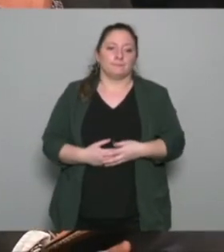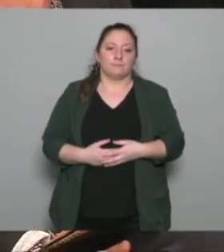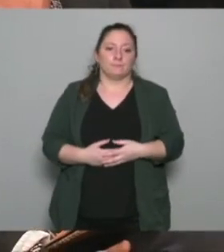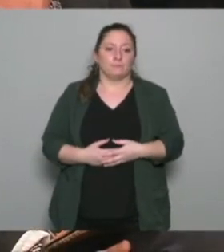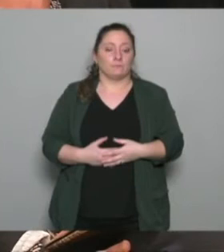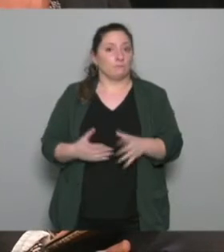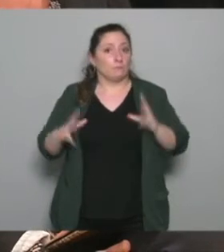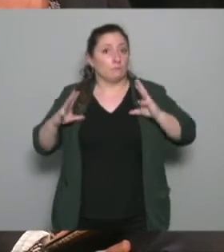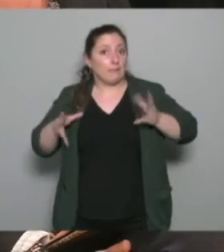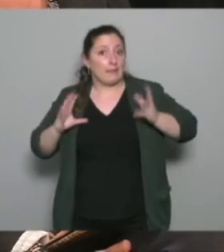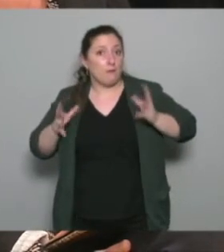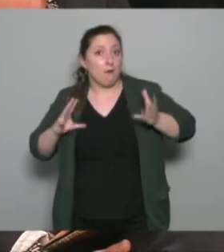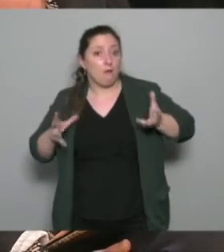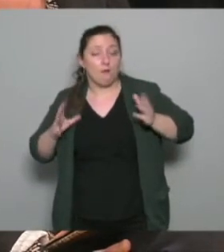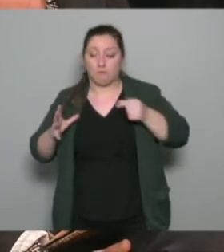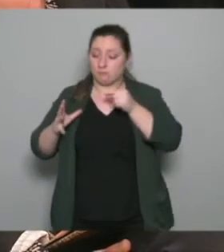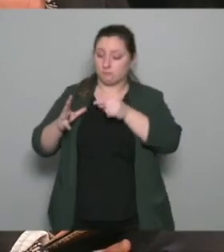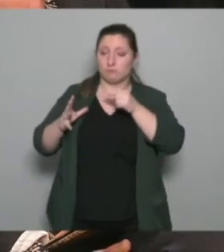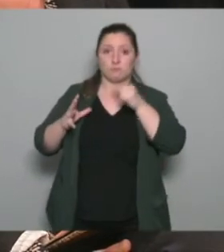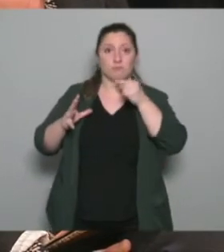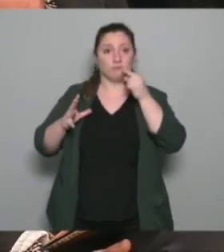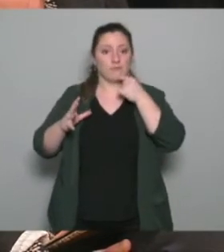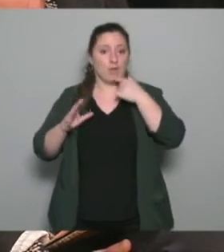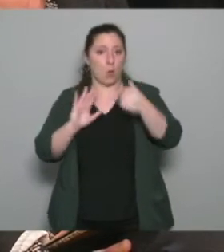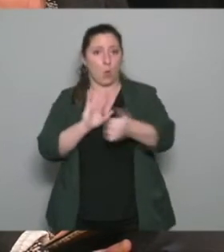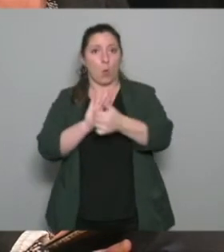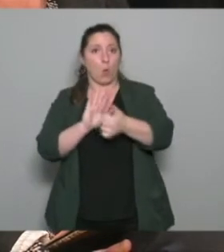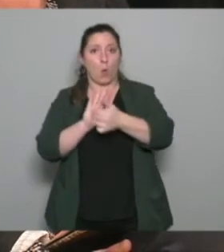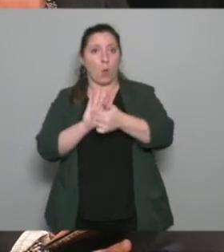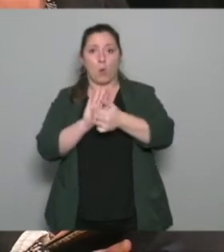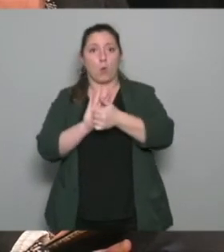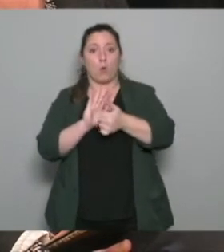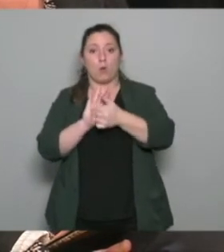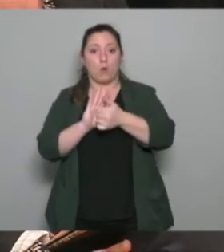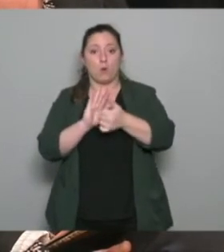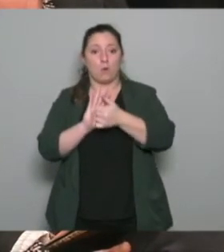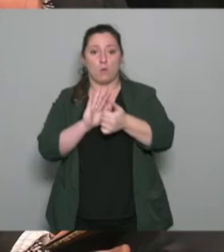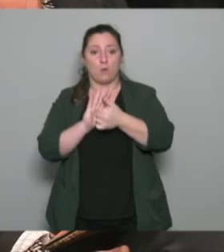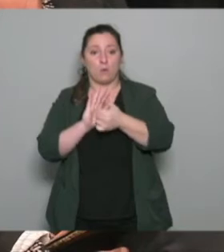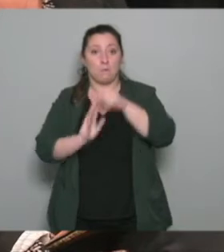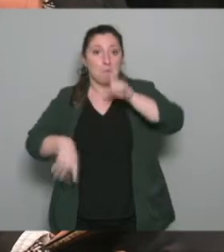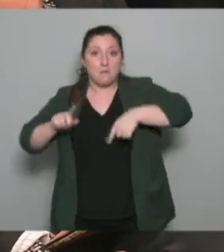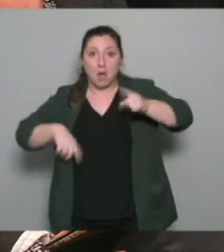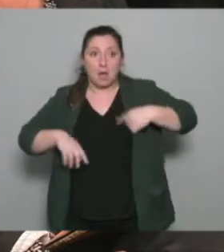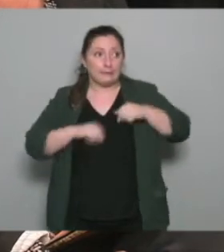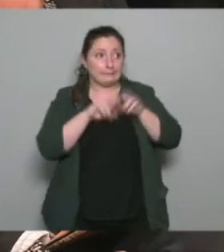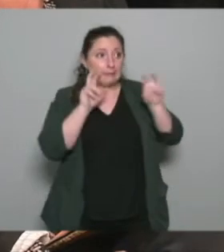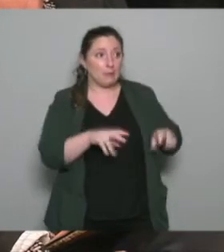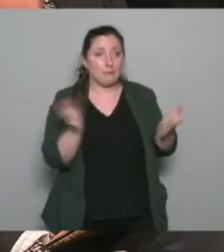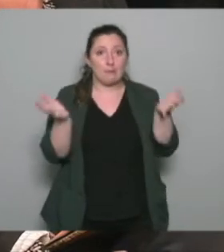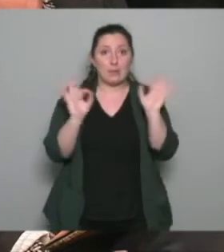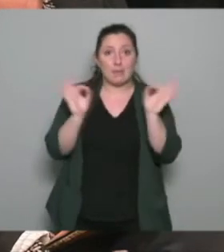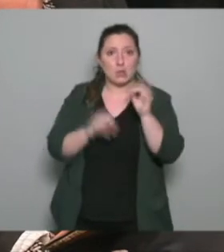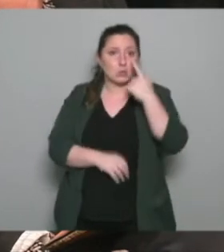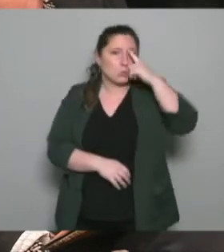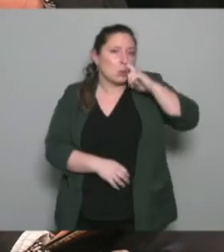bénévoles pour avoir un rôle dans le club pas nécessairement diplômés dans certains domaines je crois qu'ils aident au